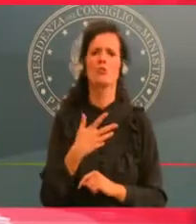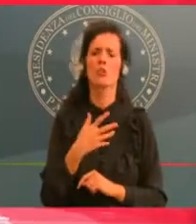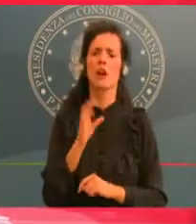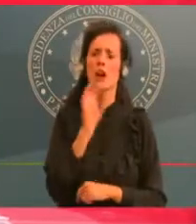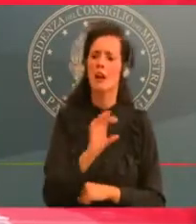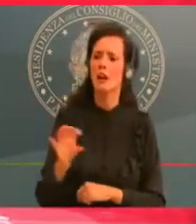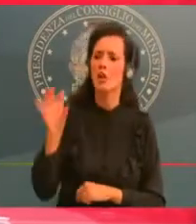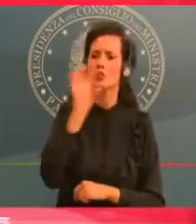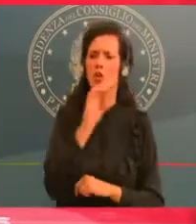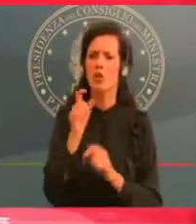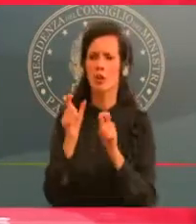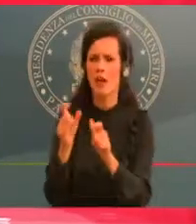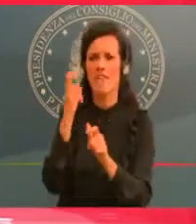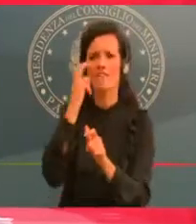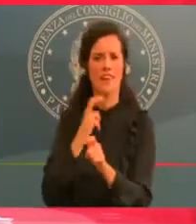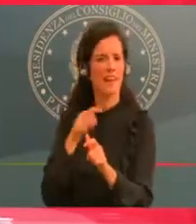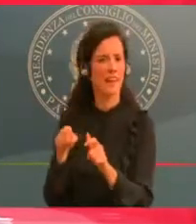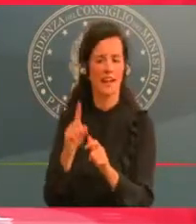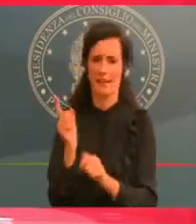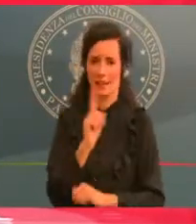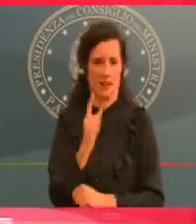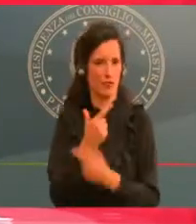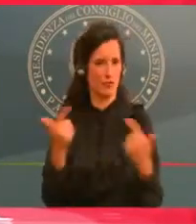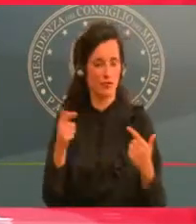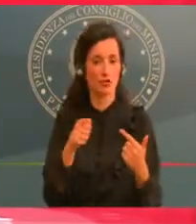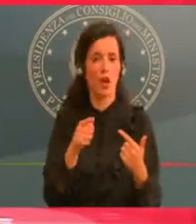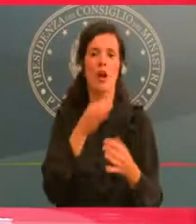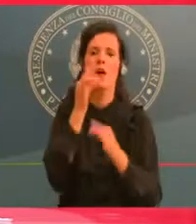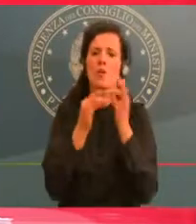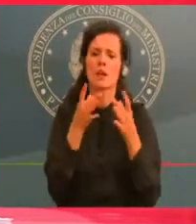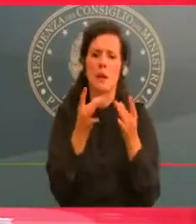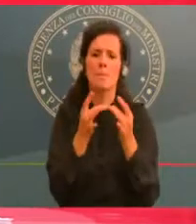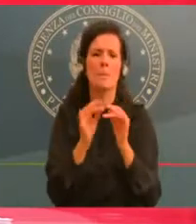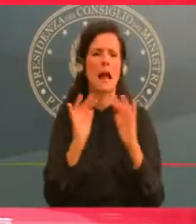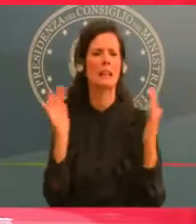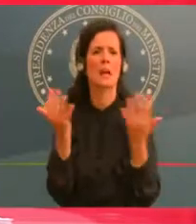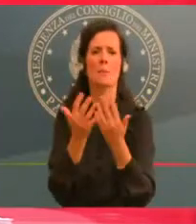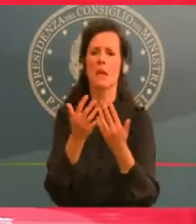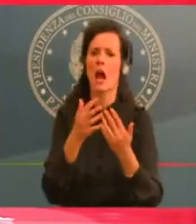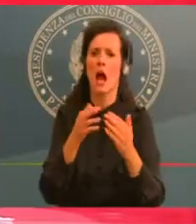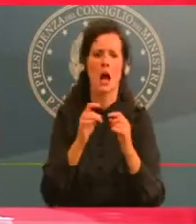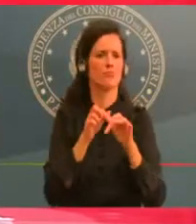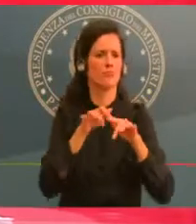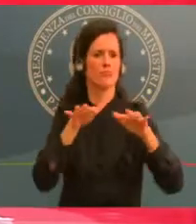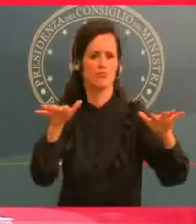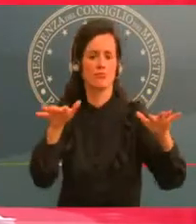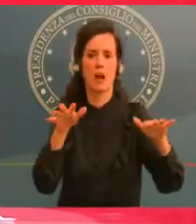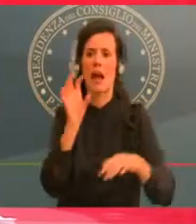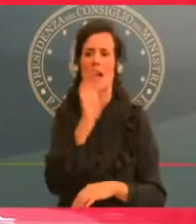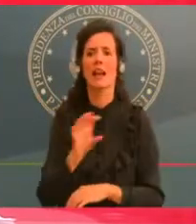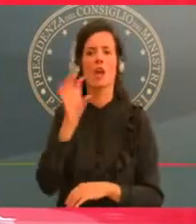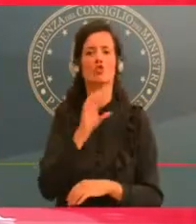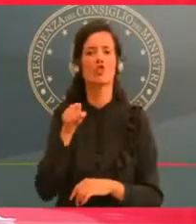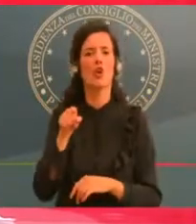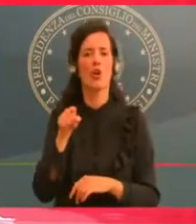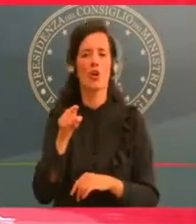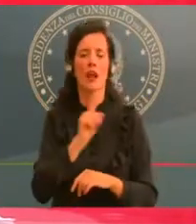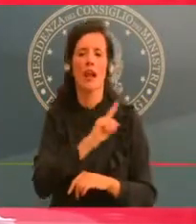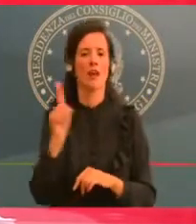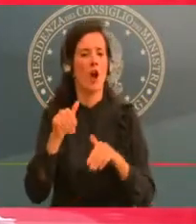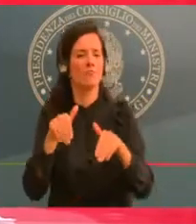territori che possono sottrarsi a questi nuovi regimi di misure restrittive. Il nuovo